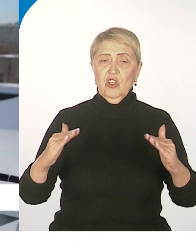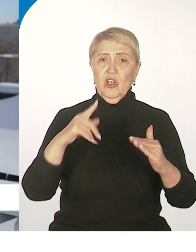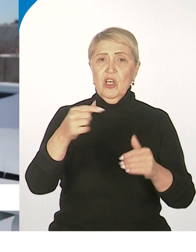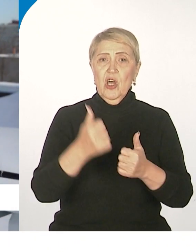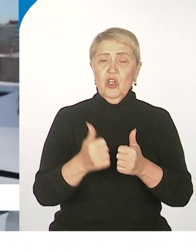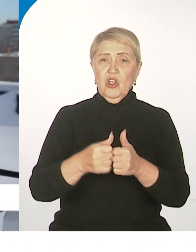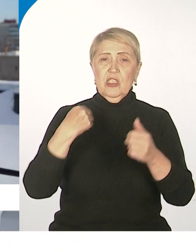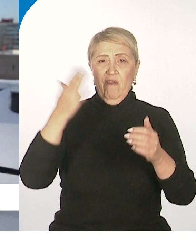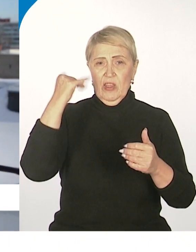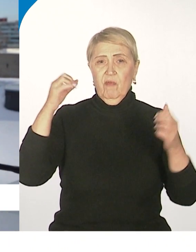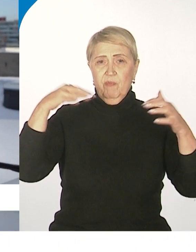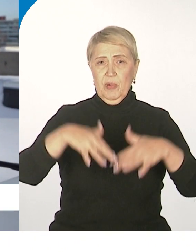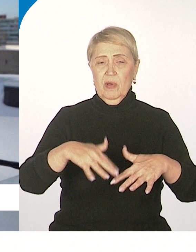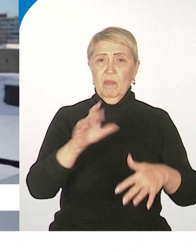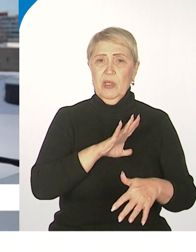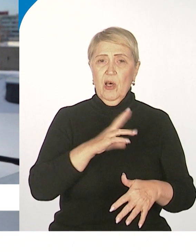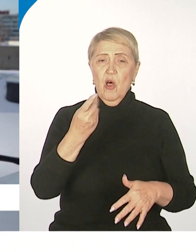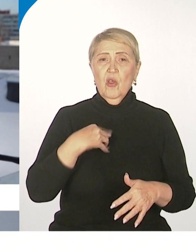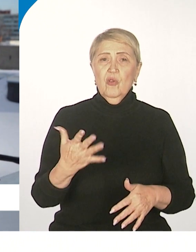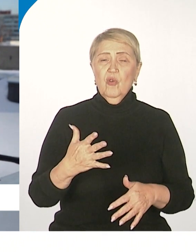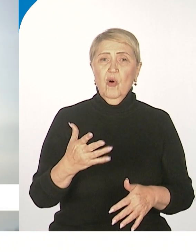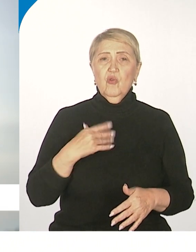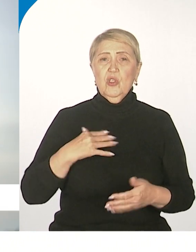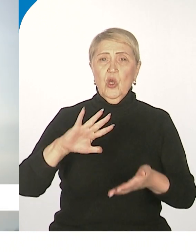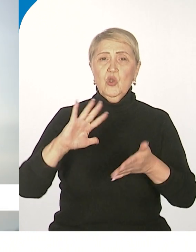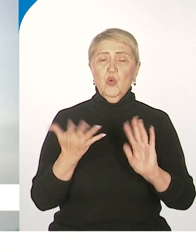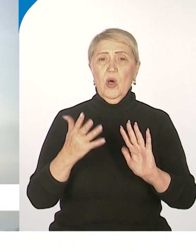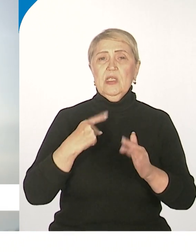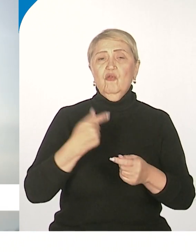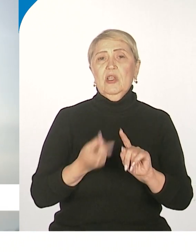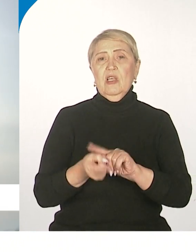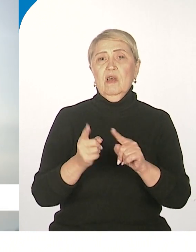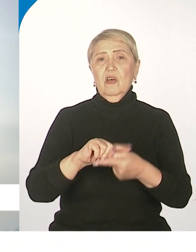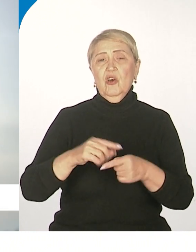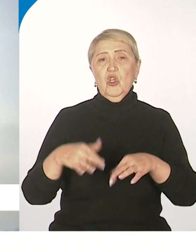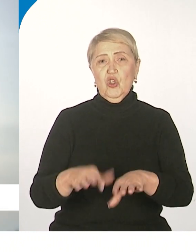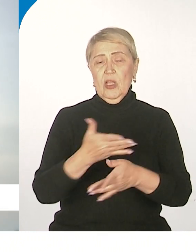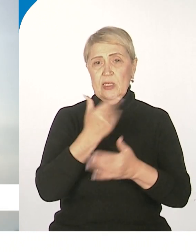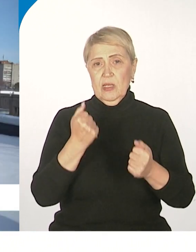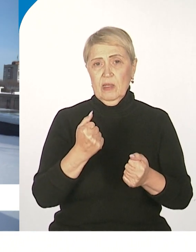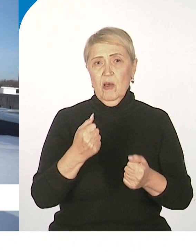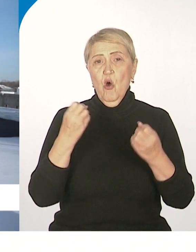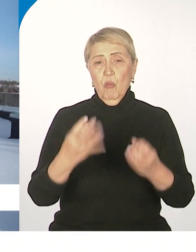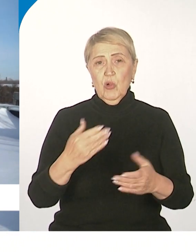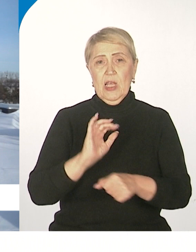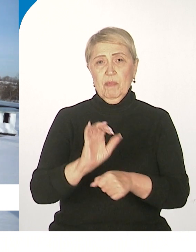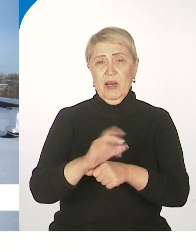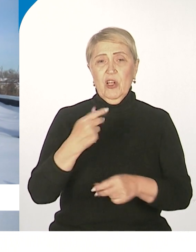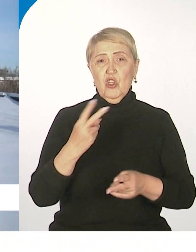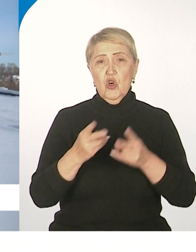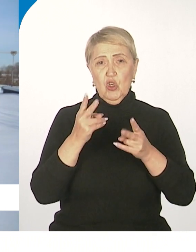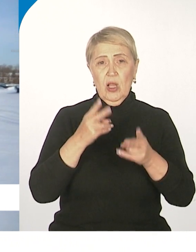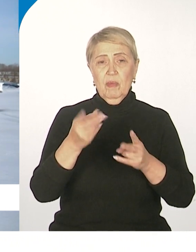на стенах образовывалась плесень, но ситуация не решалась несколько лет. Потому что просто направлять жалобы недостаточно. Чтобы крышу